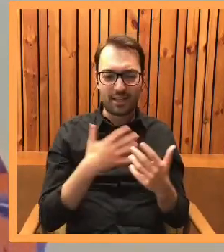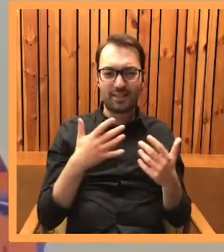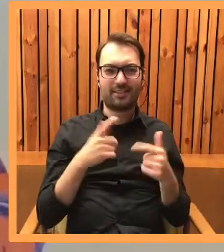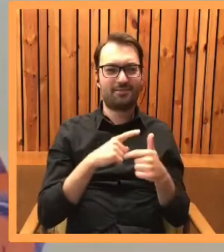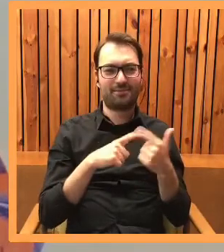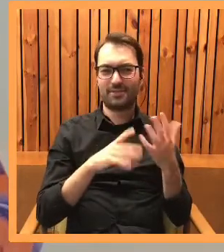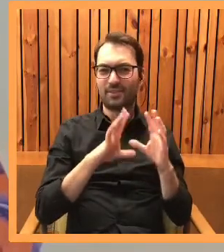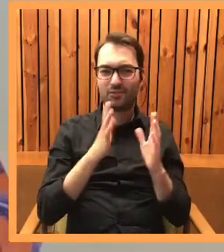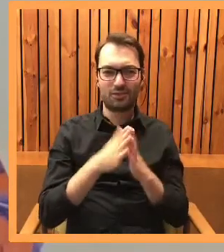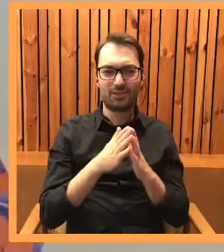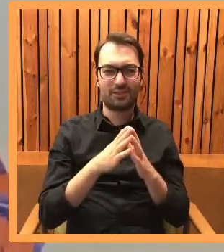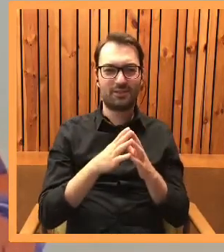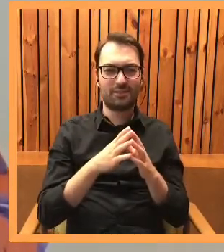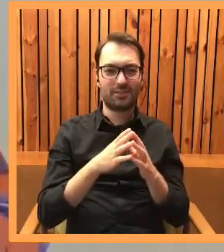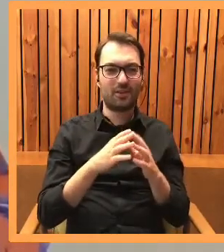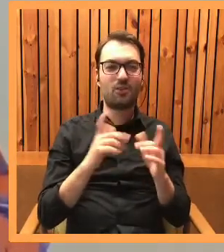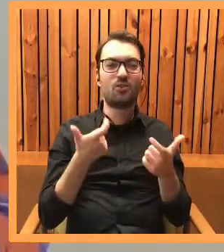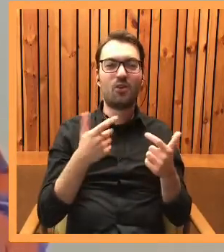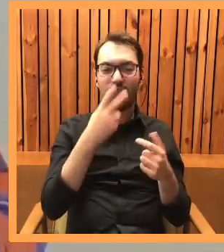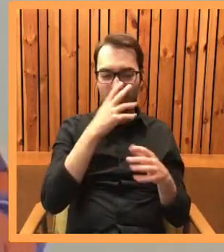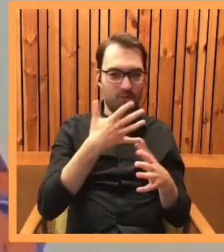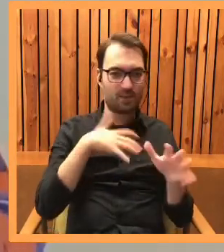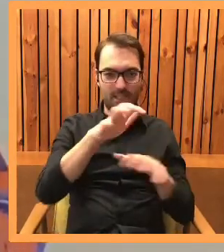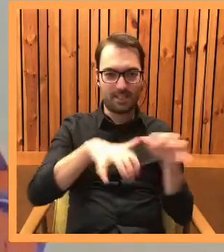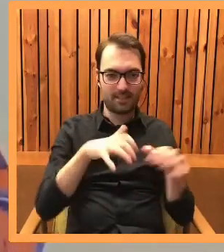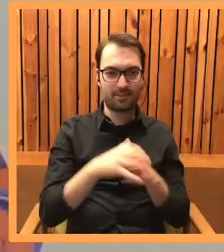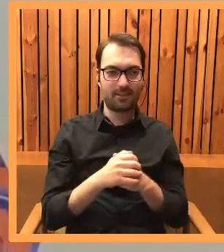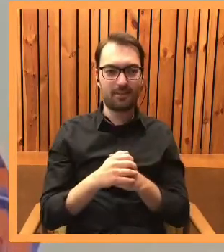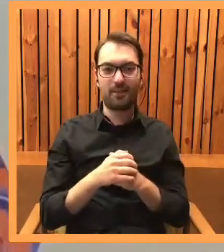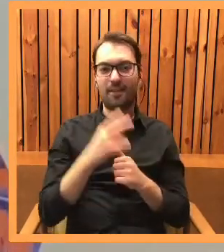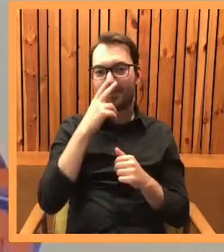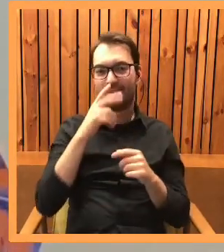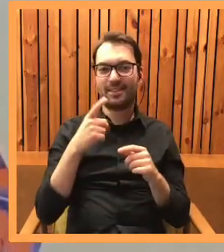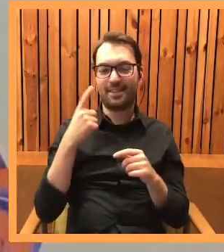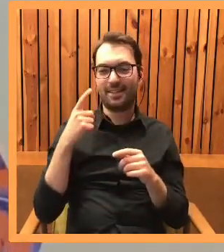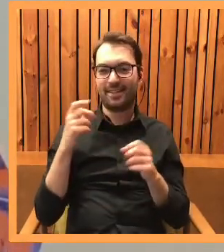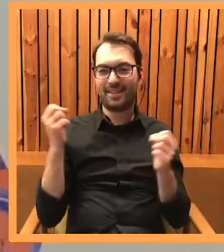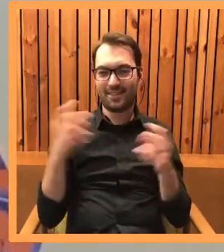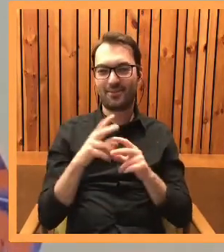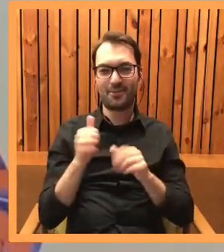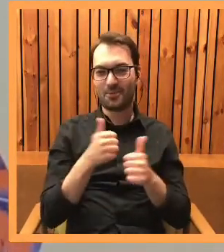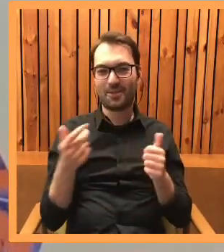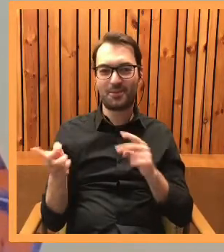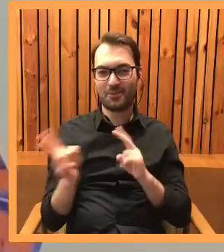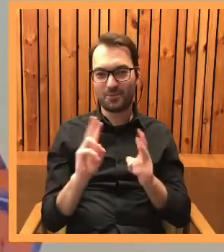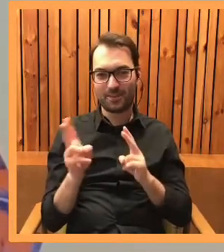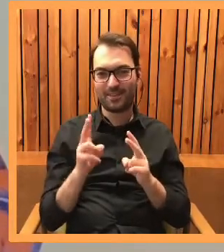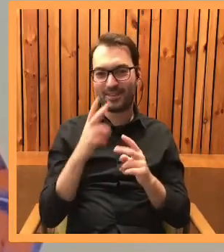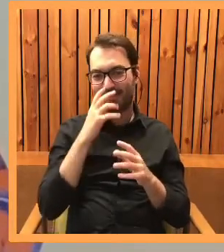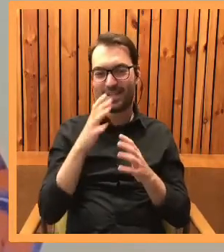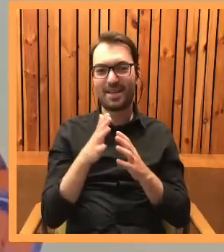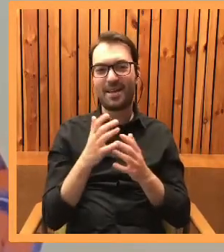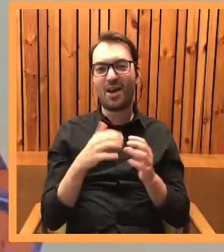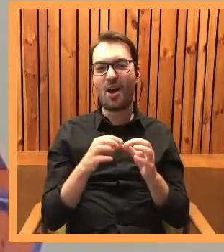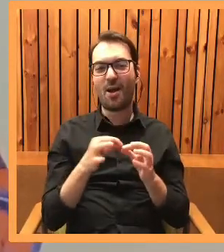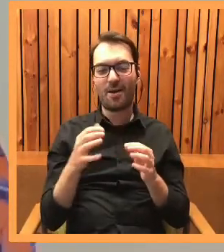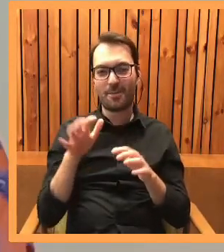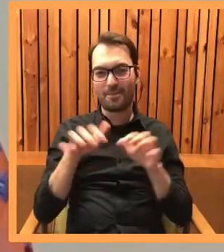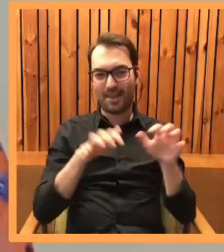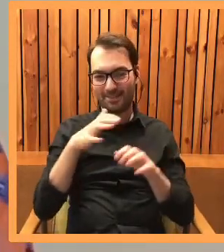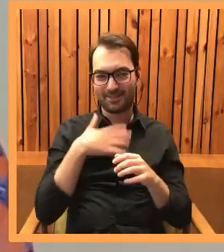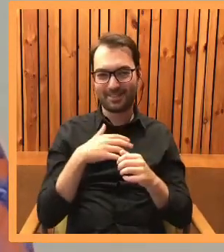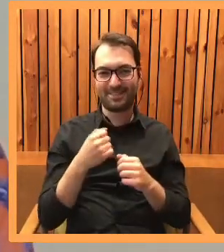wszystko co na jego drodze to wróg. Słuchaj, kątem oka widzę jak Bernard Kinow fantastycznie teraz miga i pokazuje to ostrzenie pazurków.